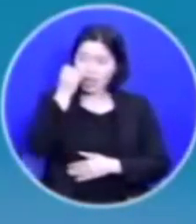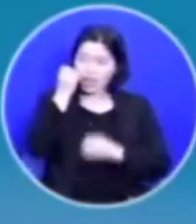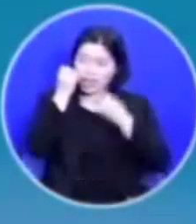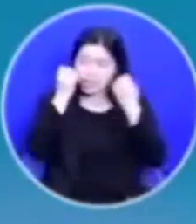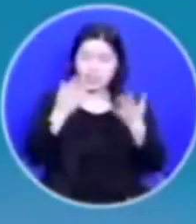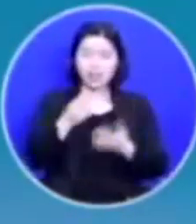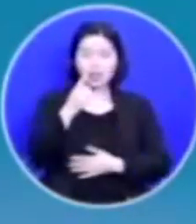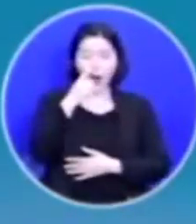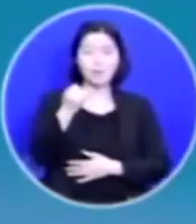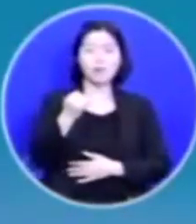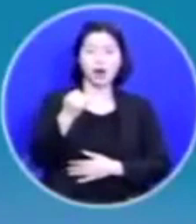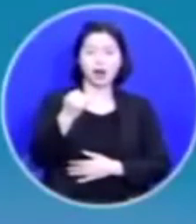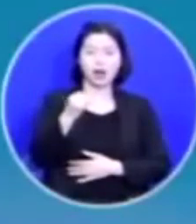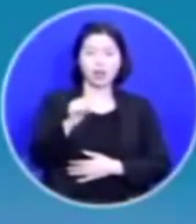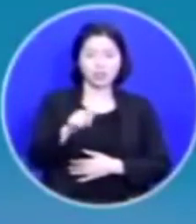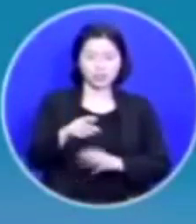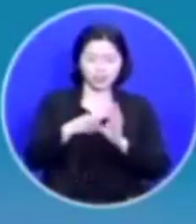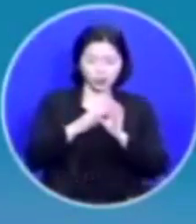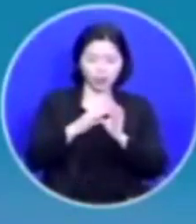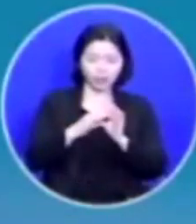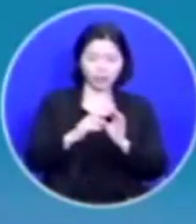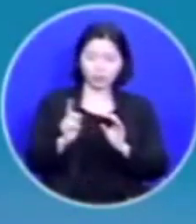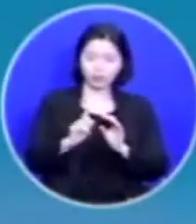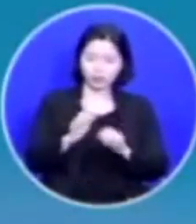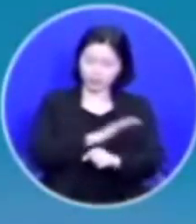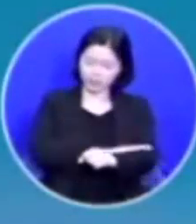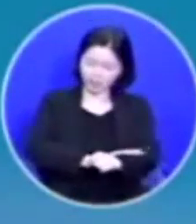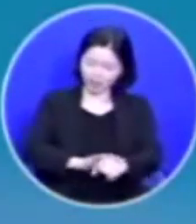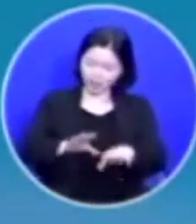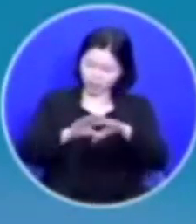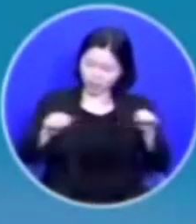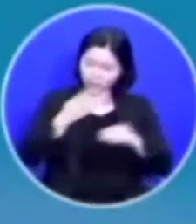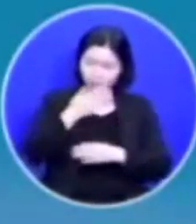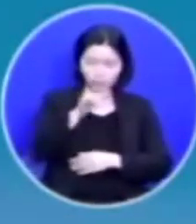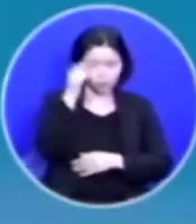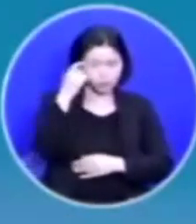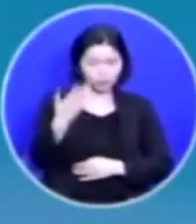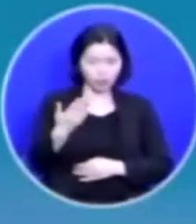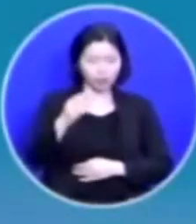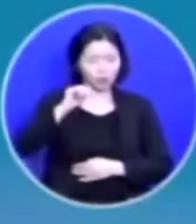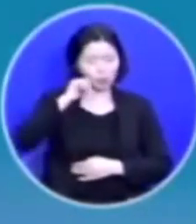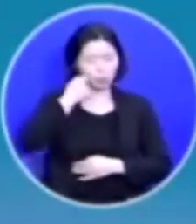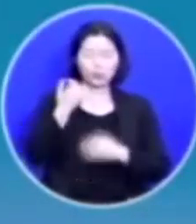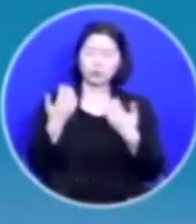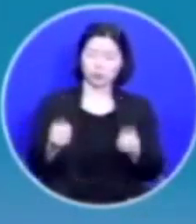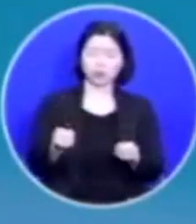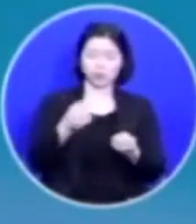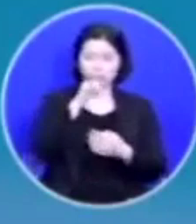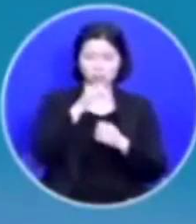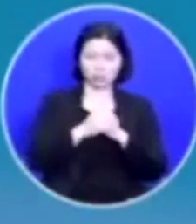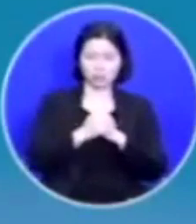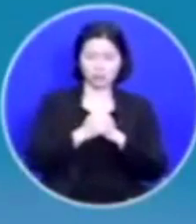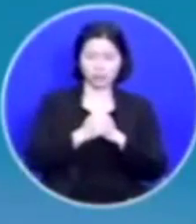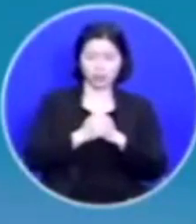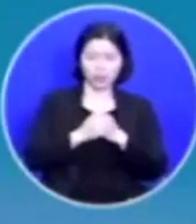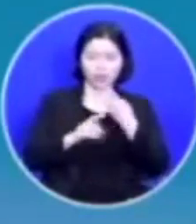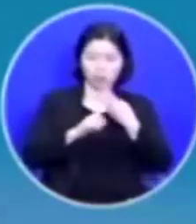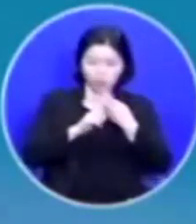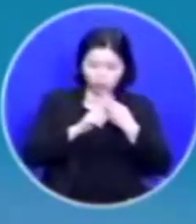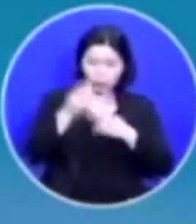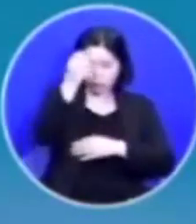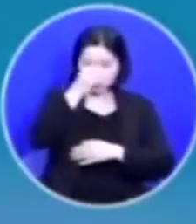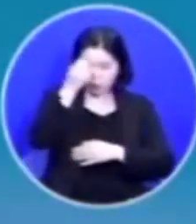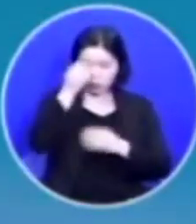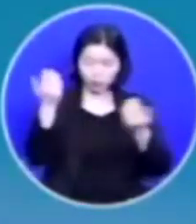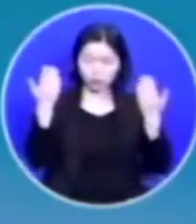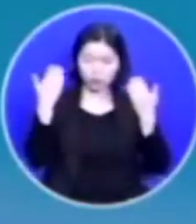그것을 잘 관계를 해결할 수 있었을까요? 어려움이 많았습니다 중학교 고등학교를 지내고 난